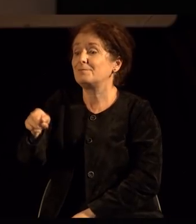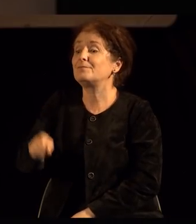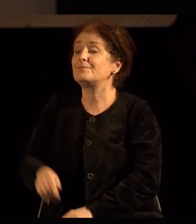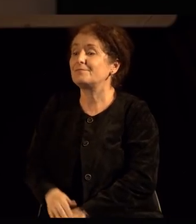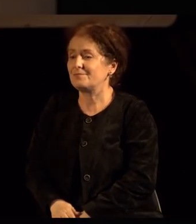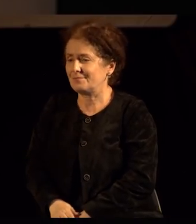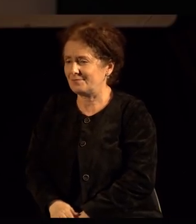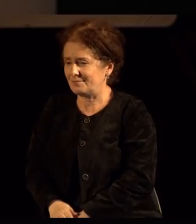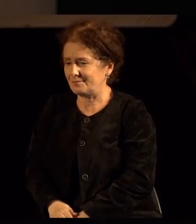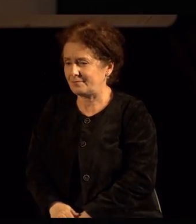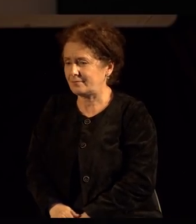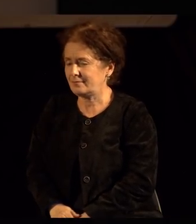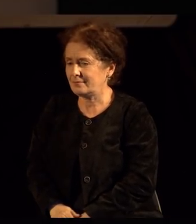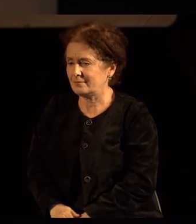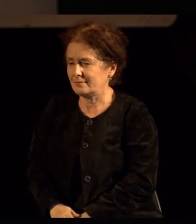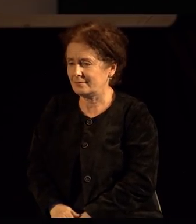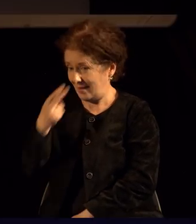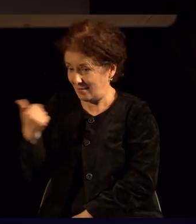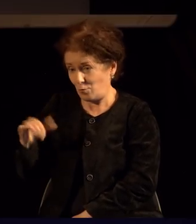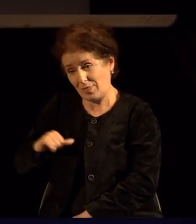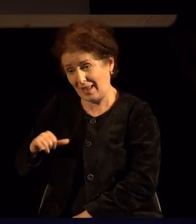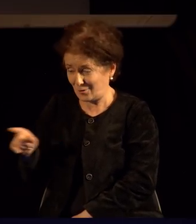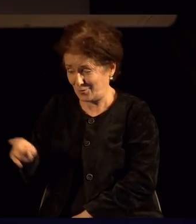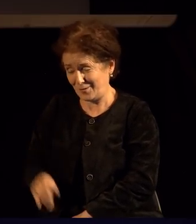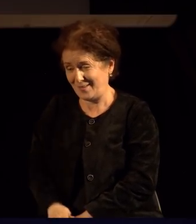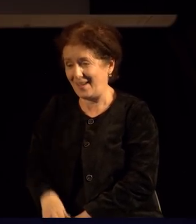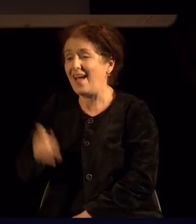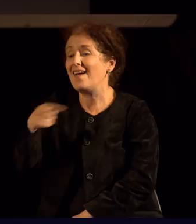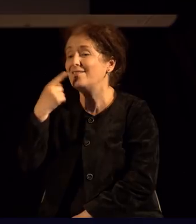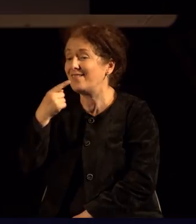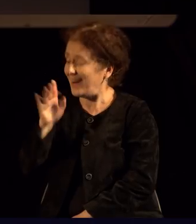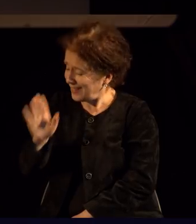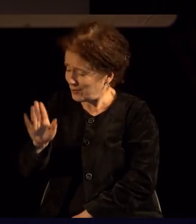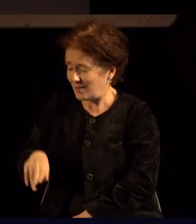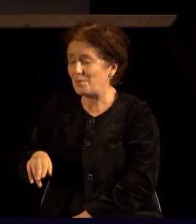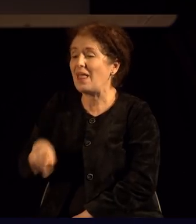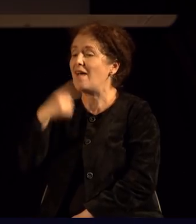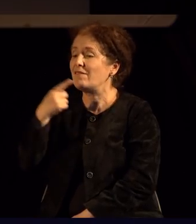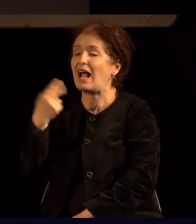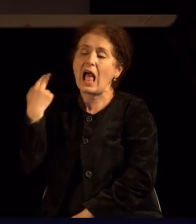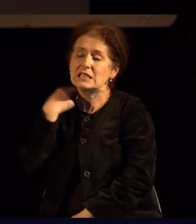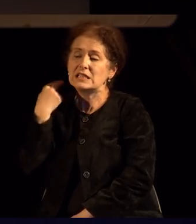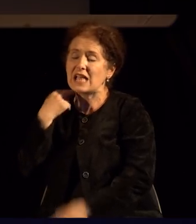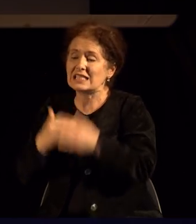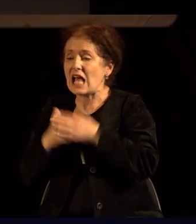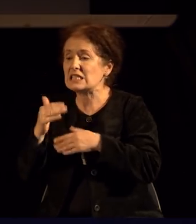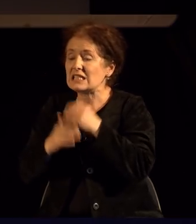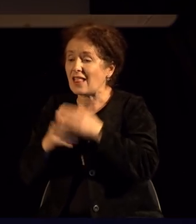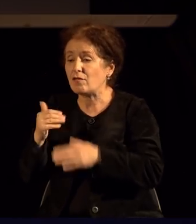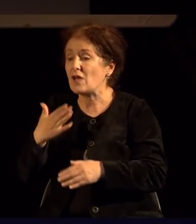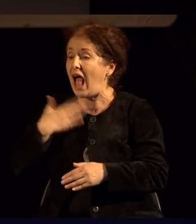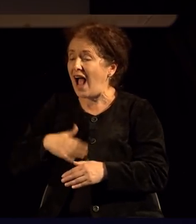е широка, дека за да можеме од оргазмот да правиме